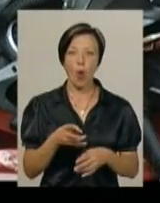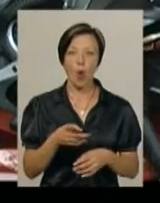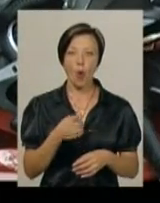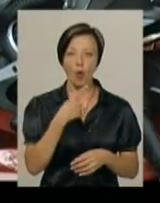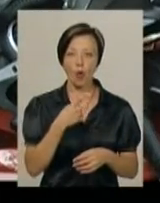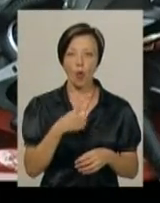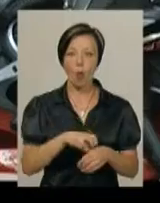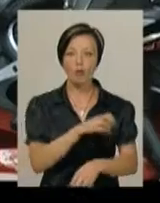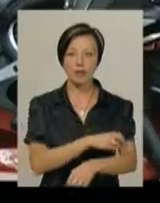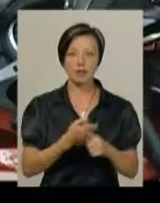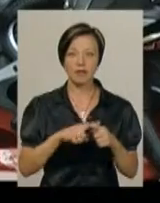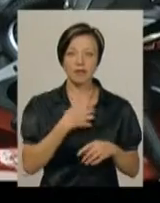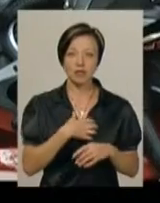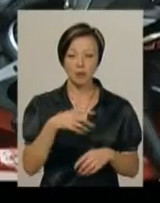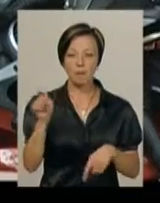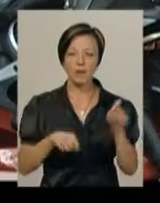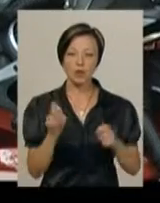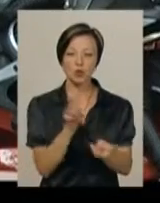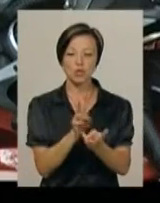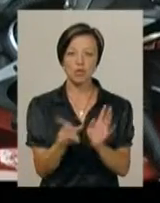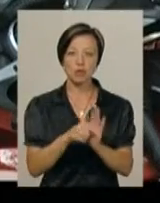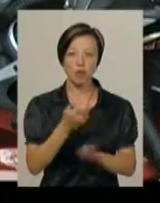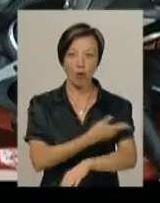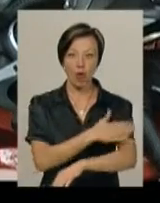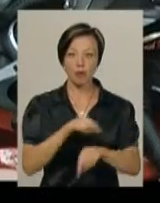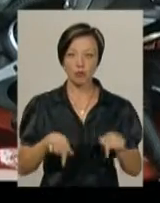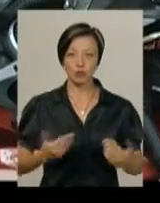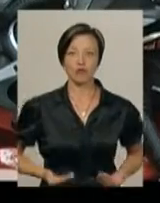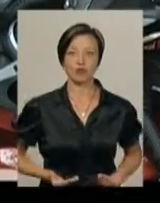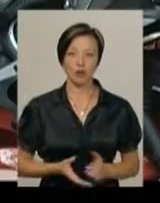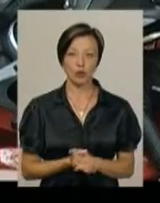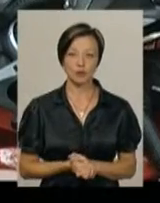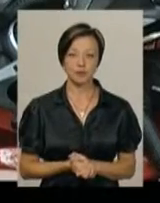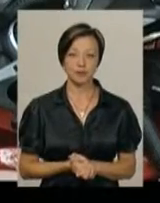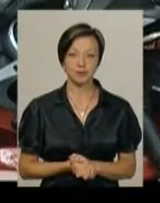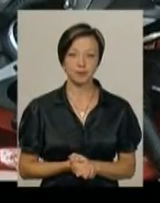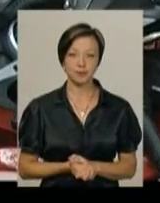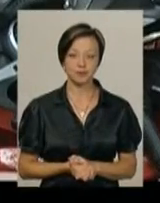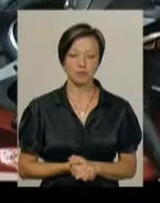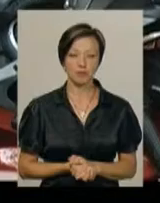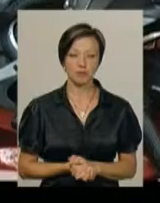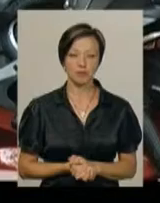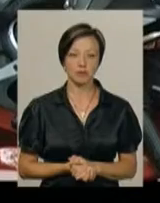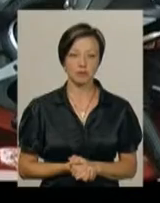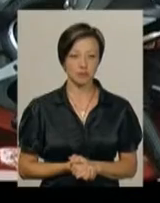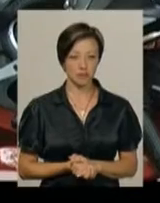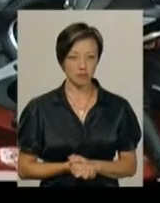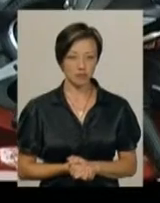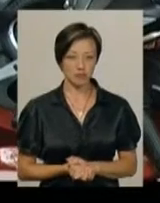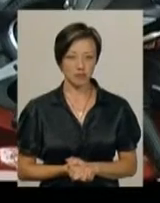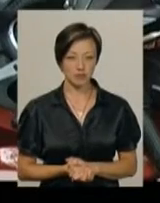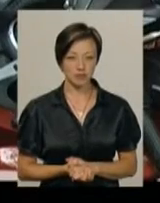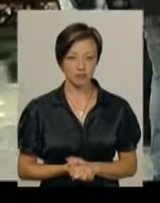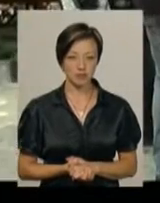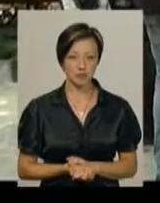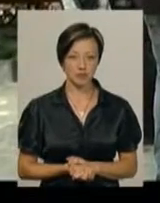це є дуже важливо, тому що вони приїжджають, передусім, зустрітися з поляками, які тут проживають. Місце пам'яті і до споткання